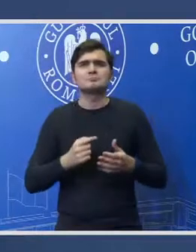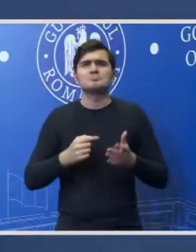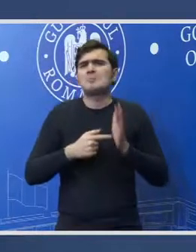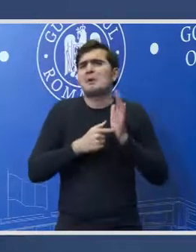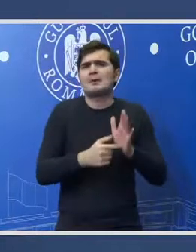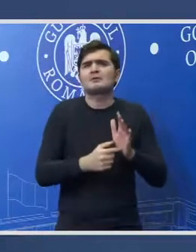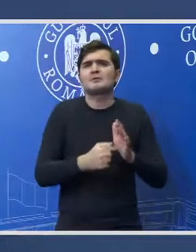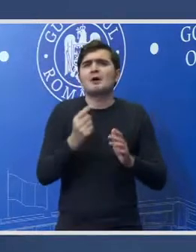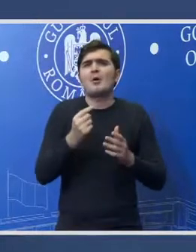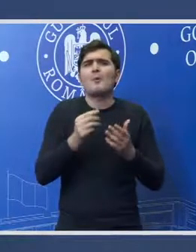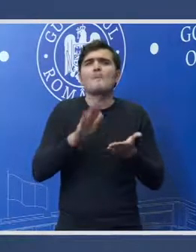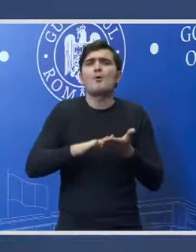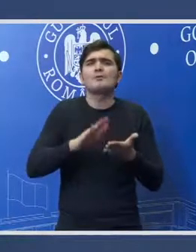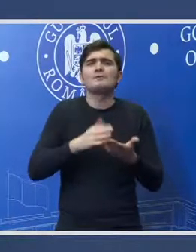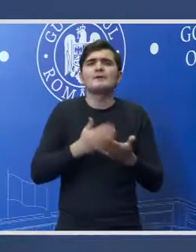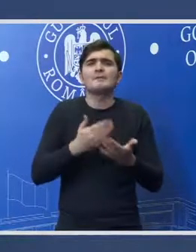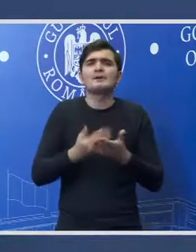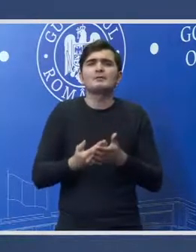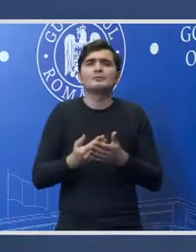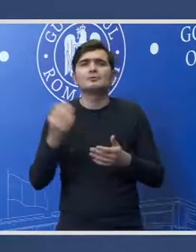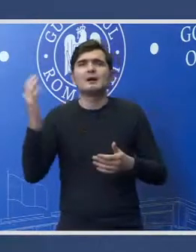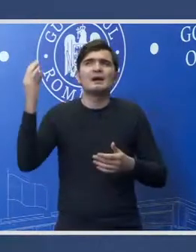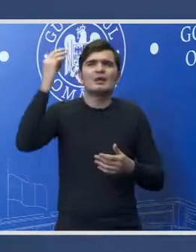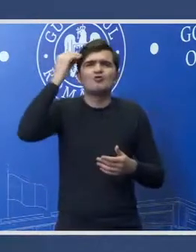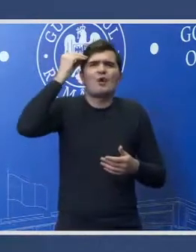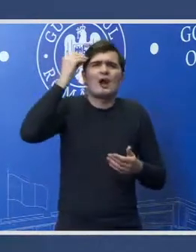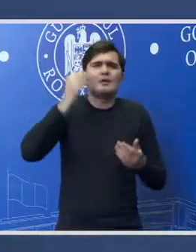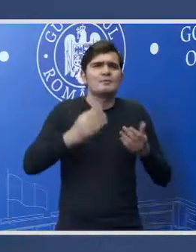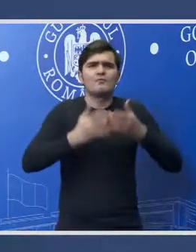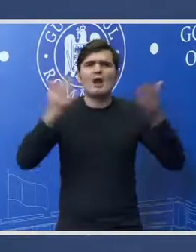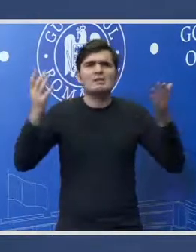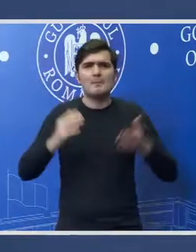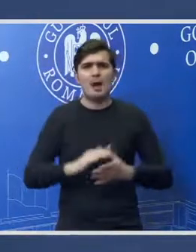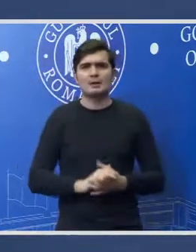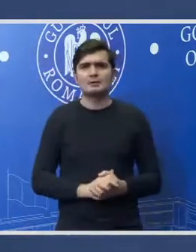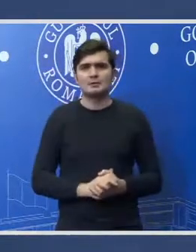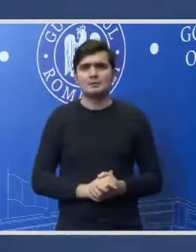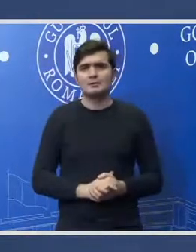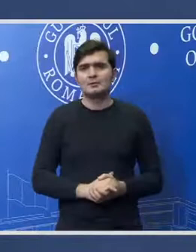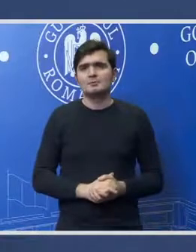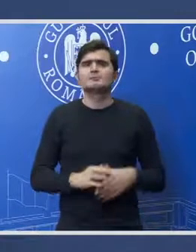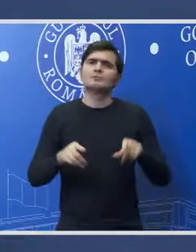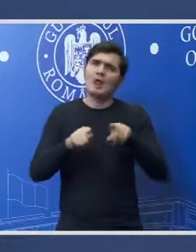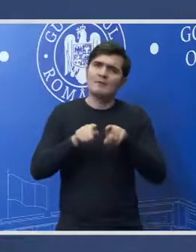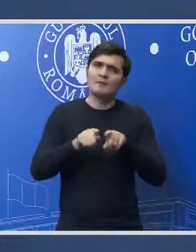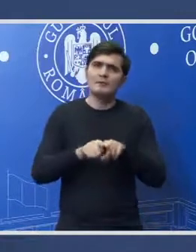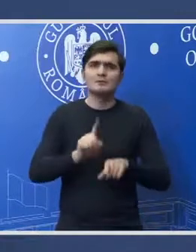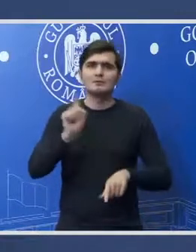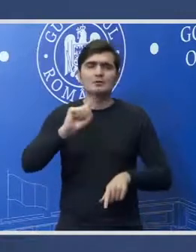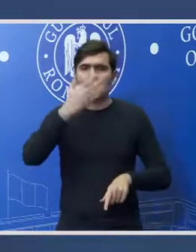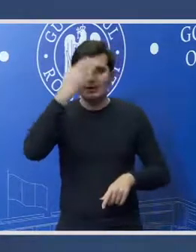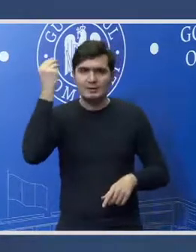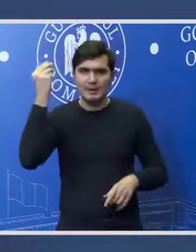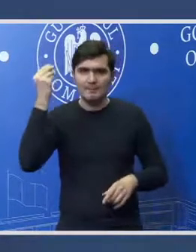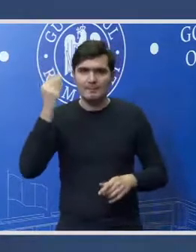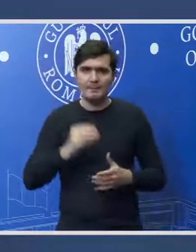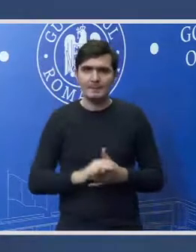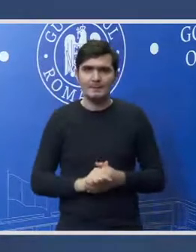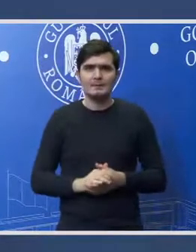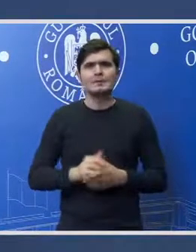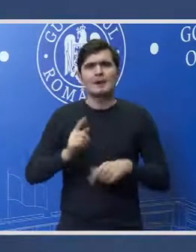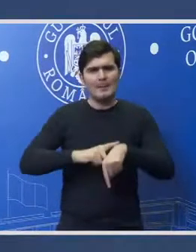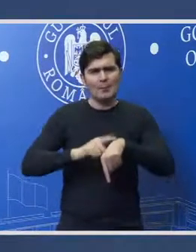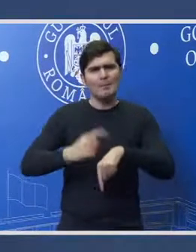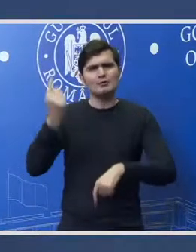motive de îngrijorare foarte mare De asemenea să nu uităm că la